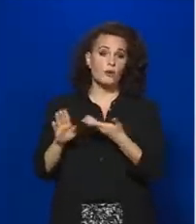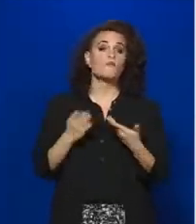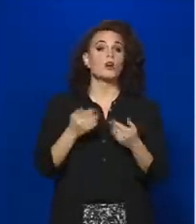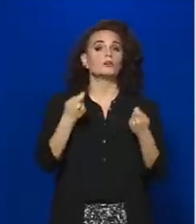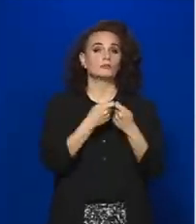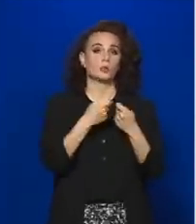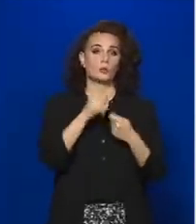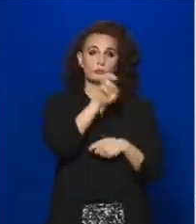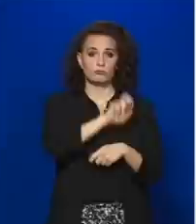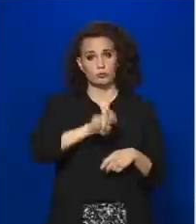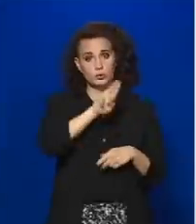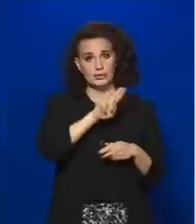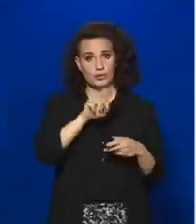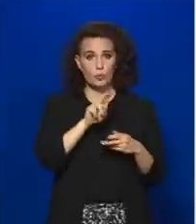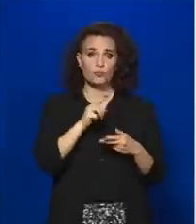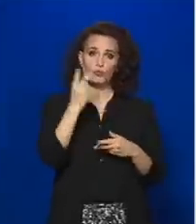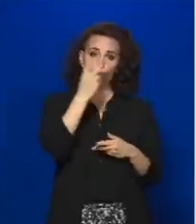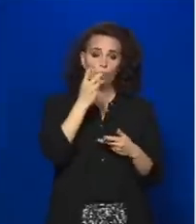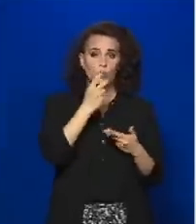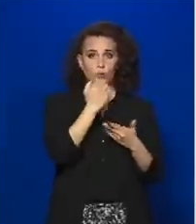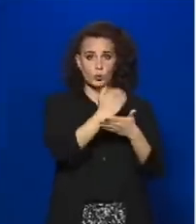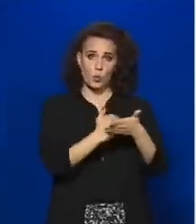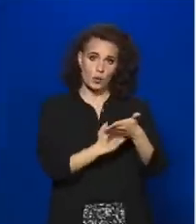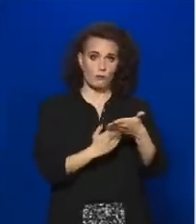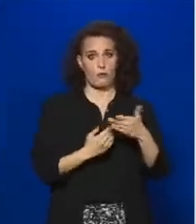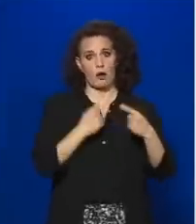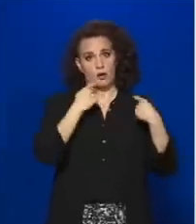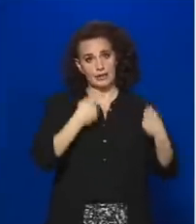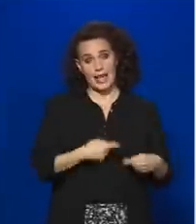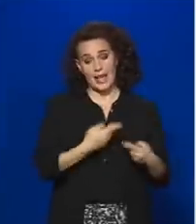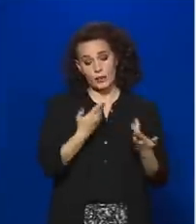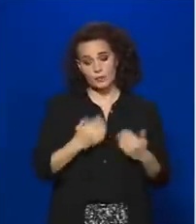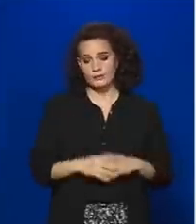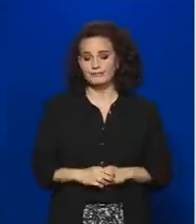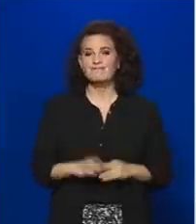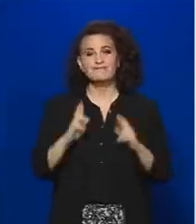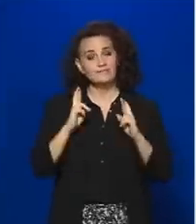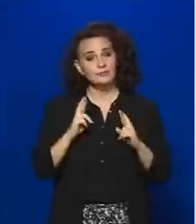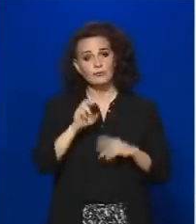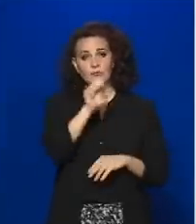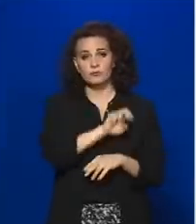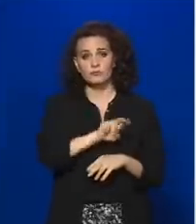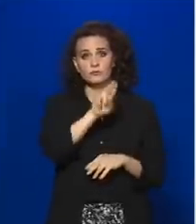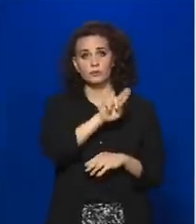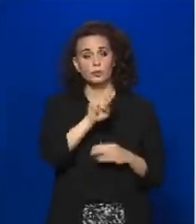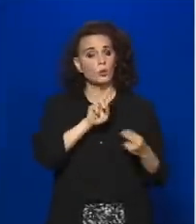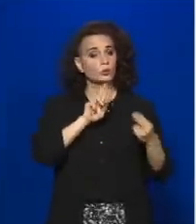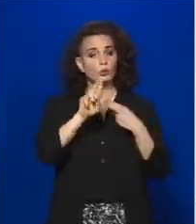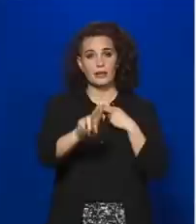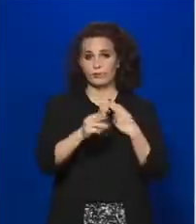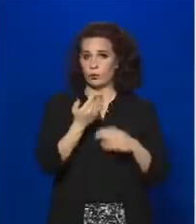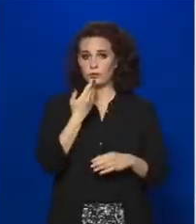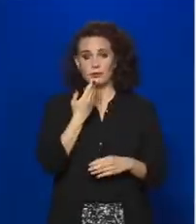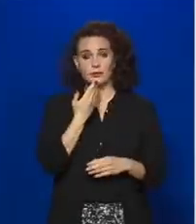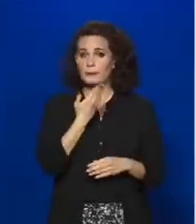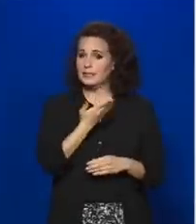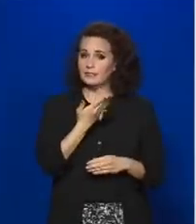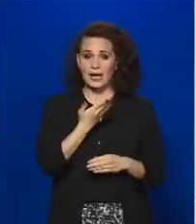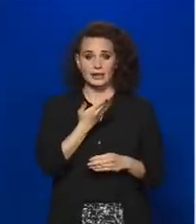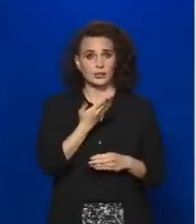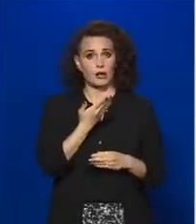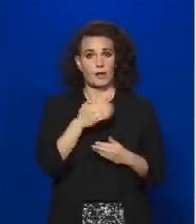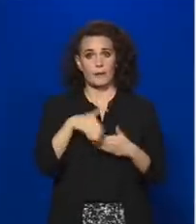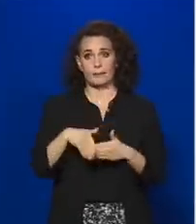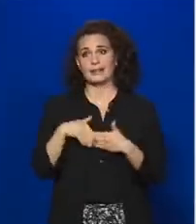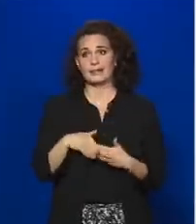normákat határoz meg. Mi azt reméljük, hogy az Európai Unió hosszú távon sem kívánja megbénítani